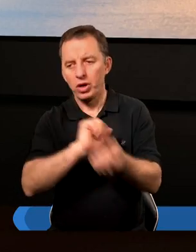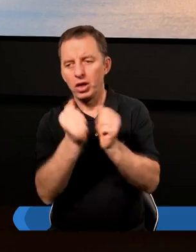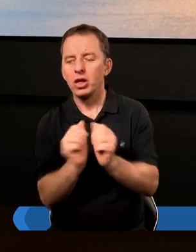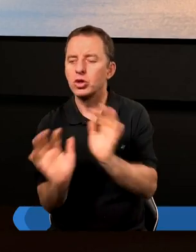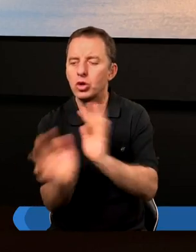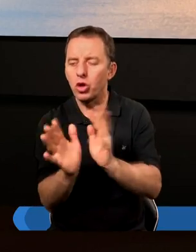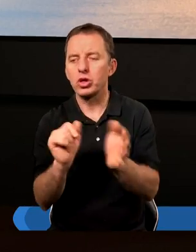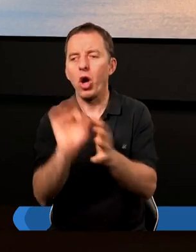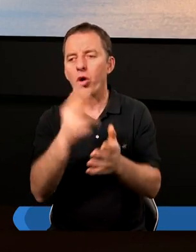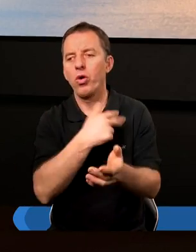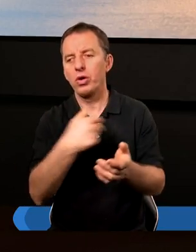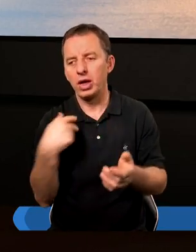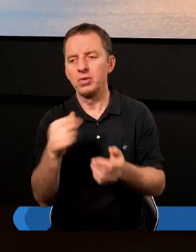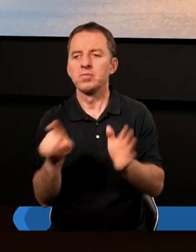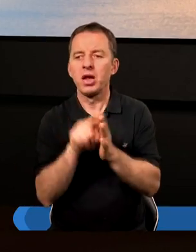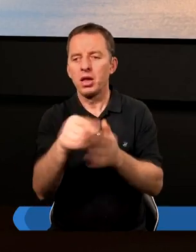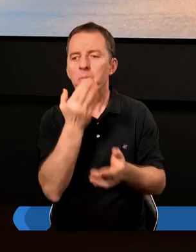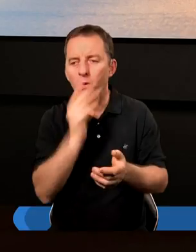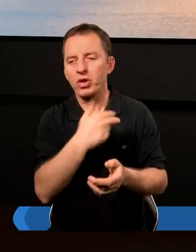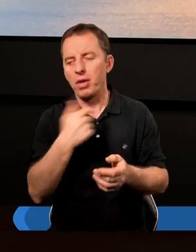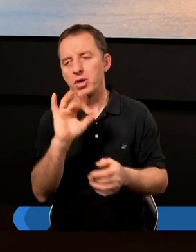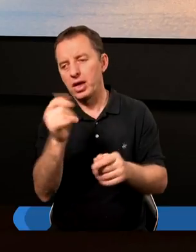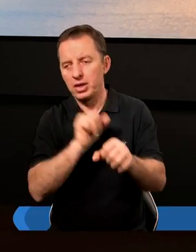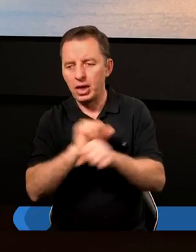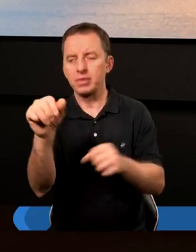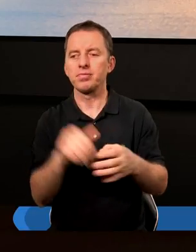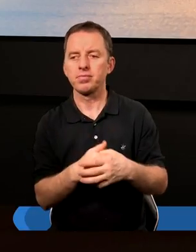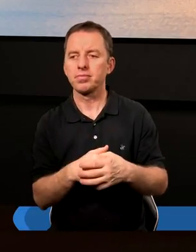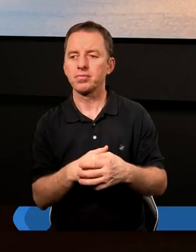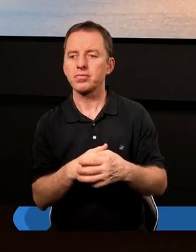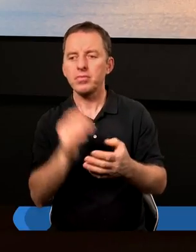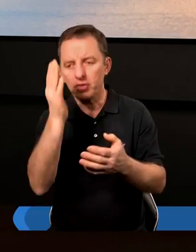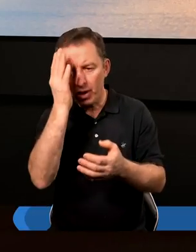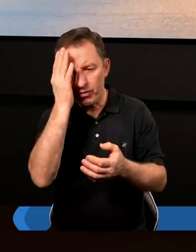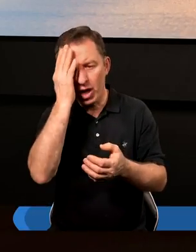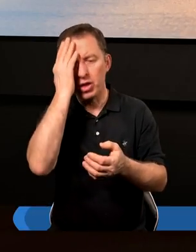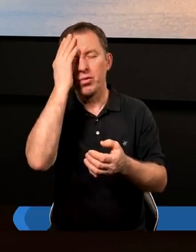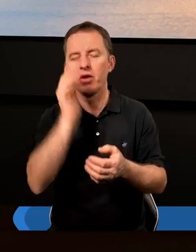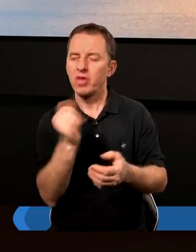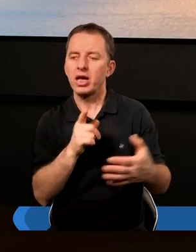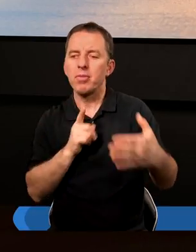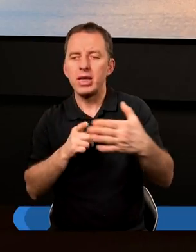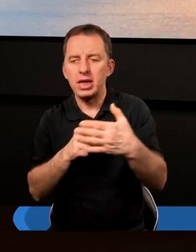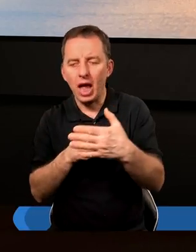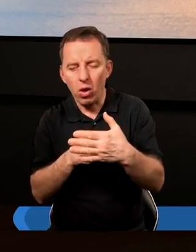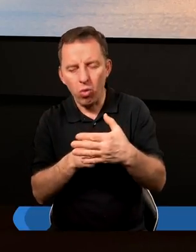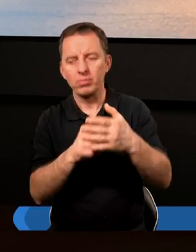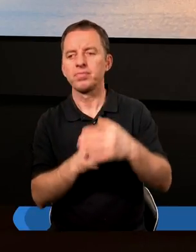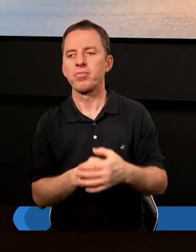robi to z troski o nas i dlatego nam mówi, jaki jest w wiadomym jakimś swoim celu.